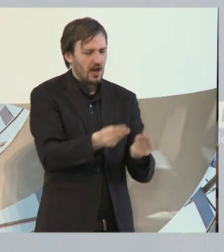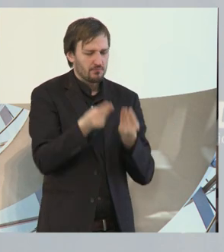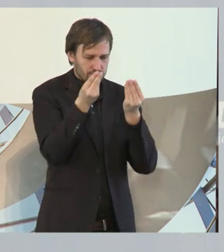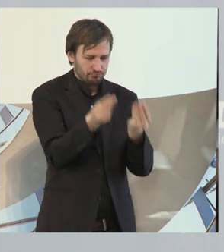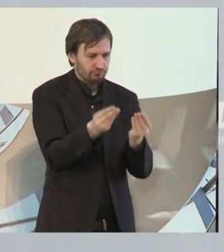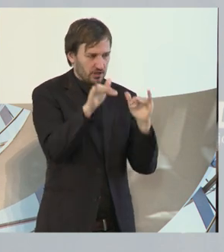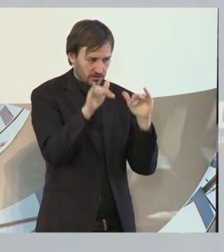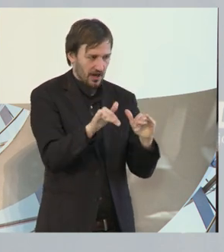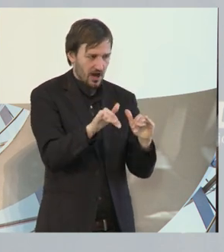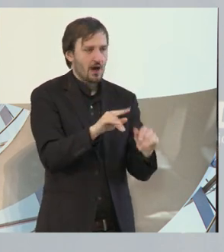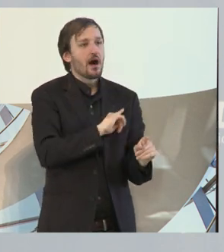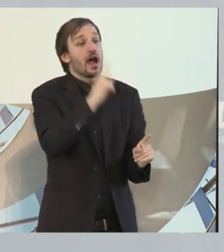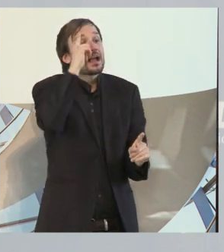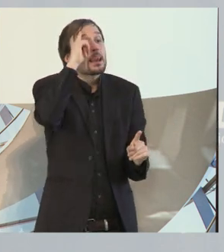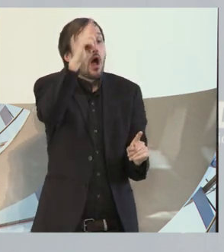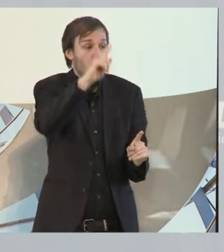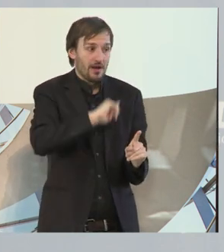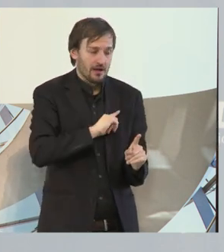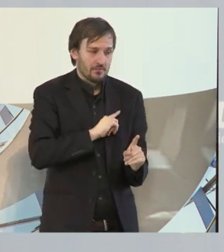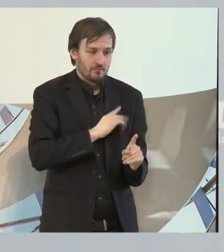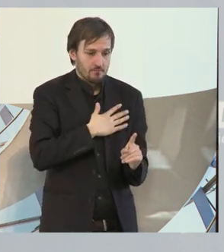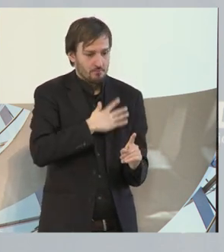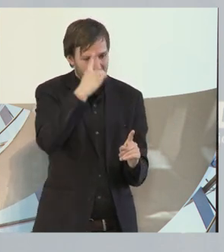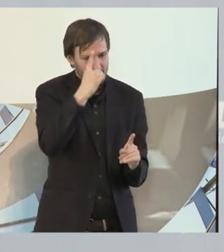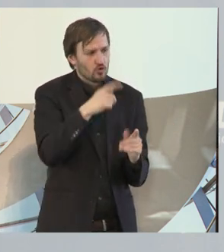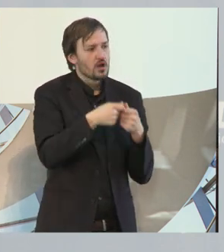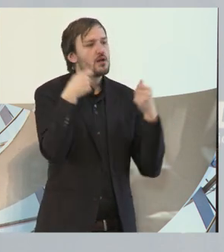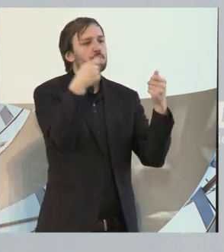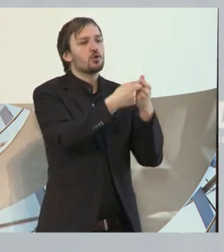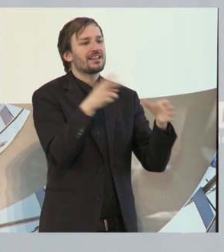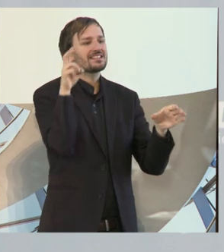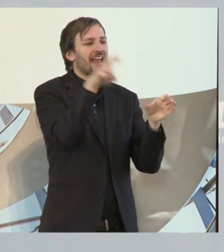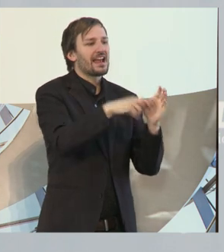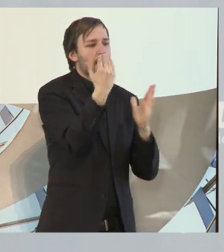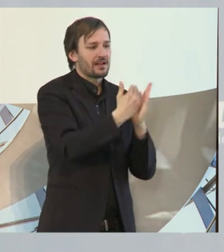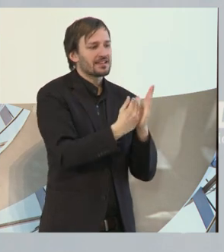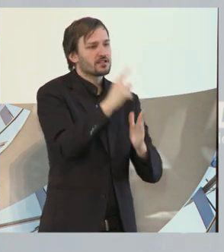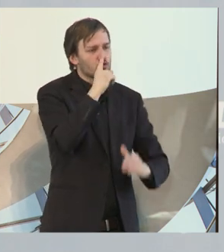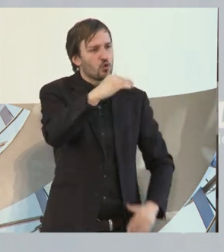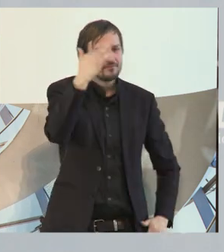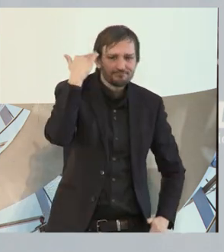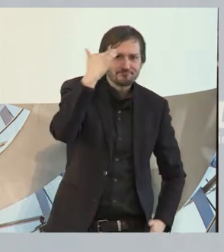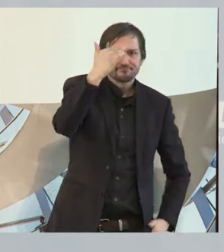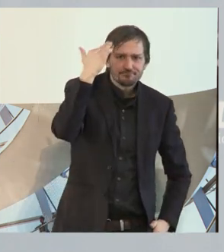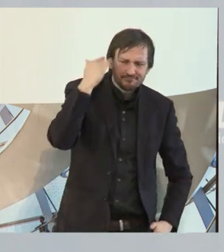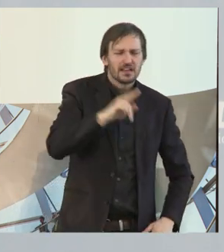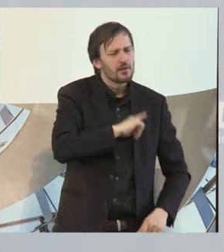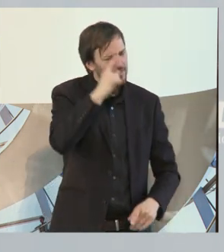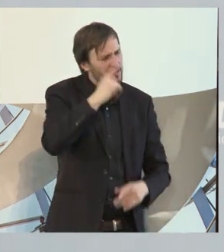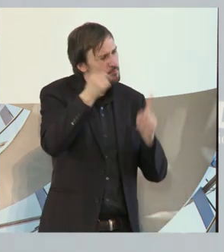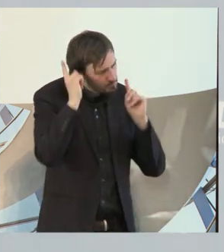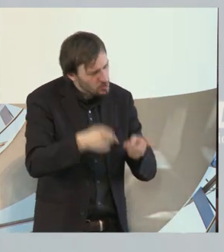Ich glaube, dass es sehr wohl Sinn macht, auch über ein Bundesteilhabegesetz nicht nur nachzudenken, sondern eines zu machen.